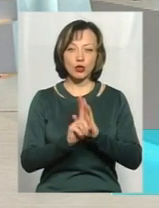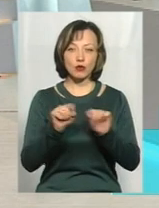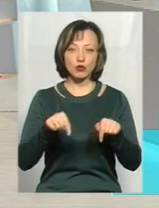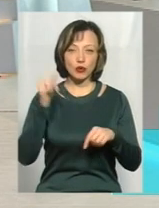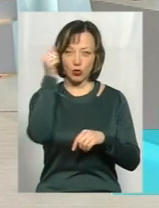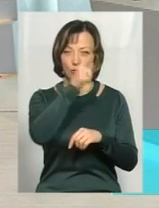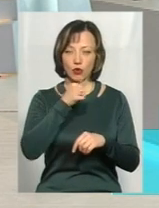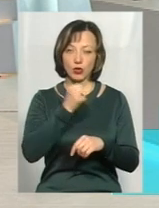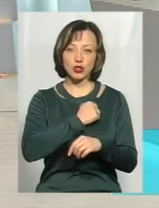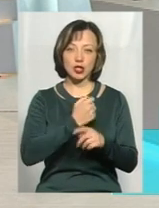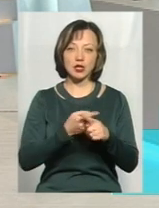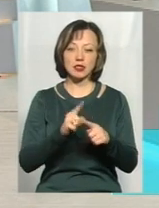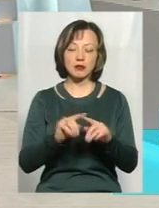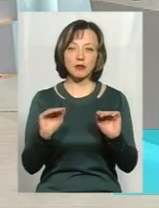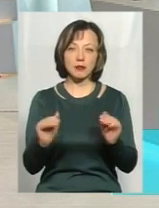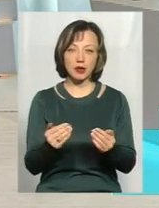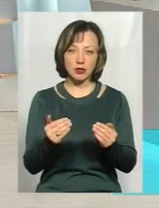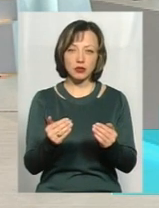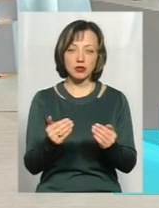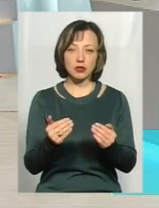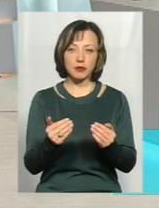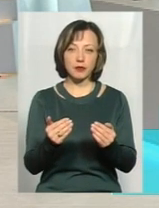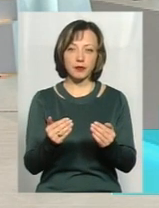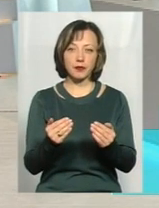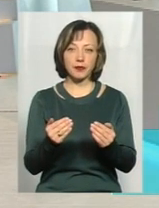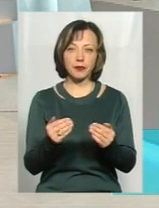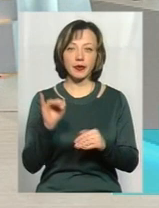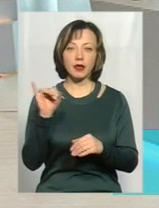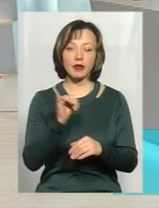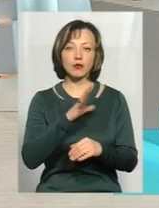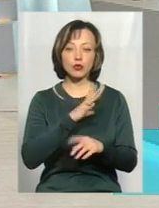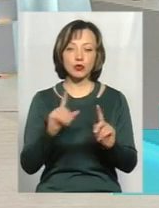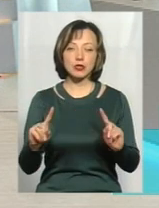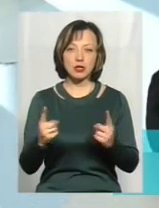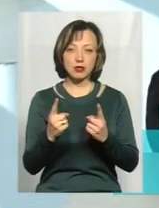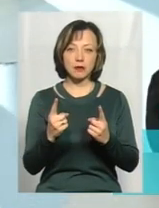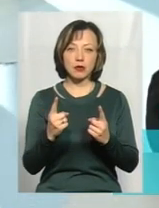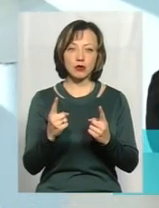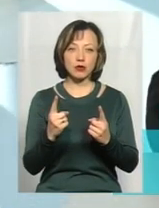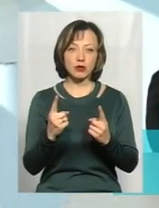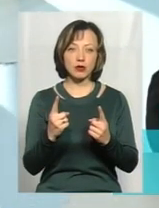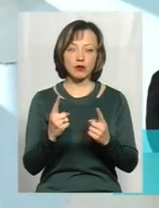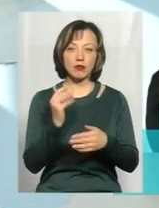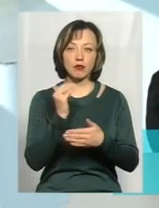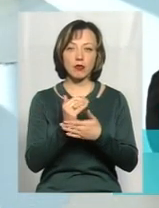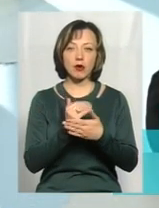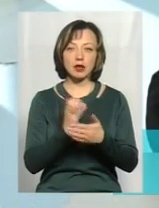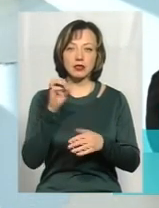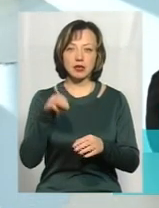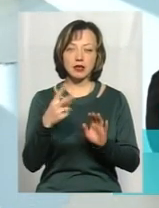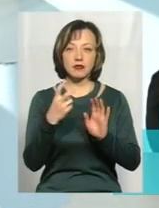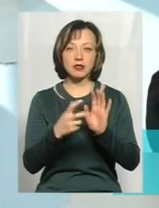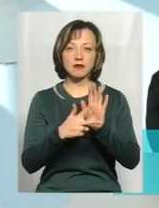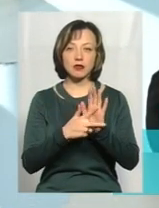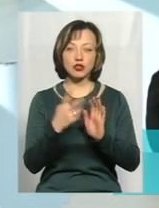цього року, на жаль, ця цифра менша, поки працюємо. Ну, і було затримано, саме затримано в порядку статті 208, було